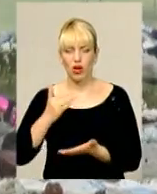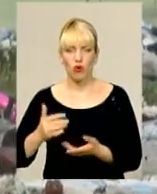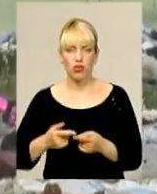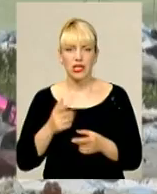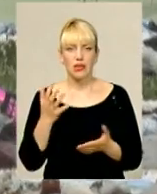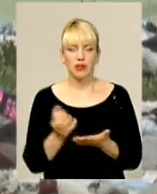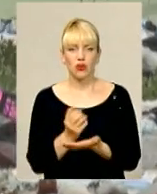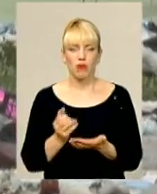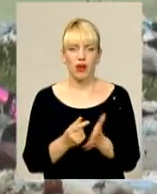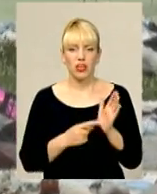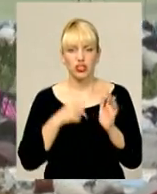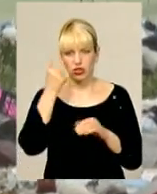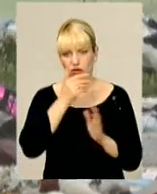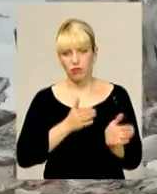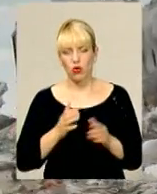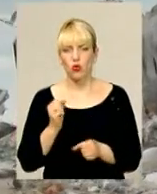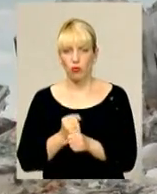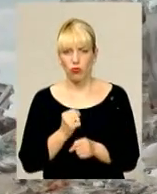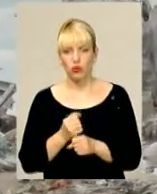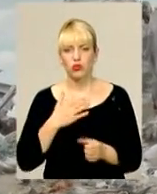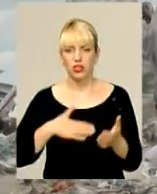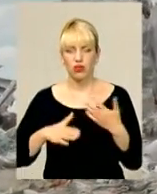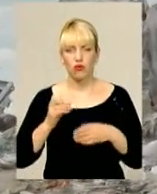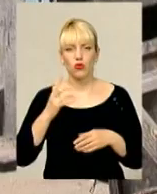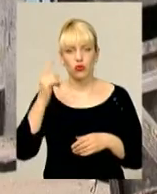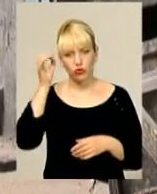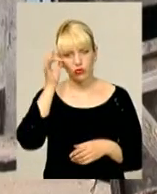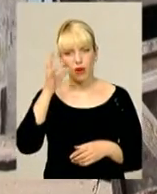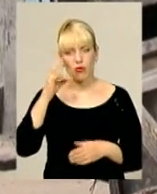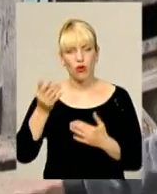поспіль. Роботою задоволений, хоча й ностальгує за минулим.